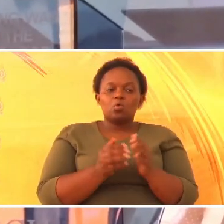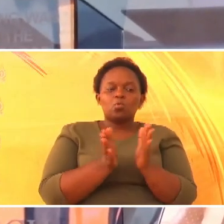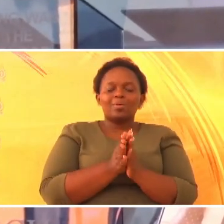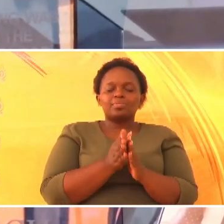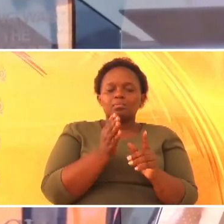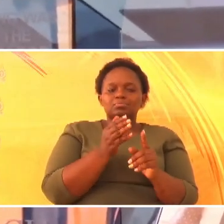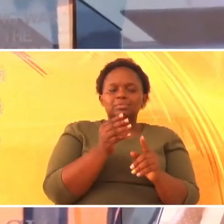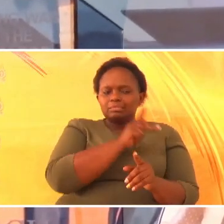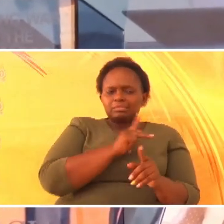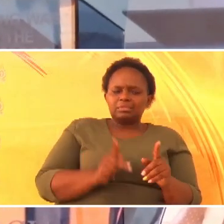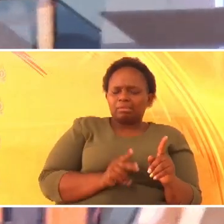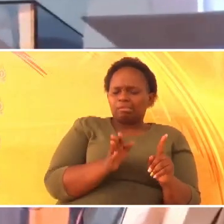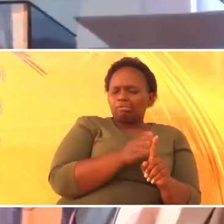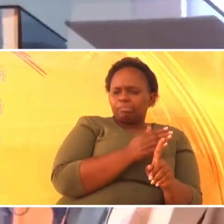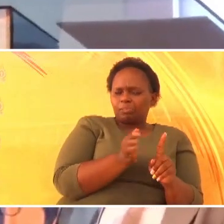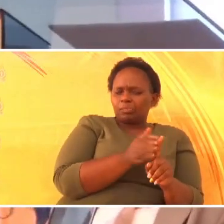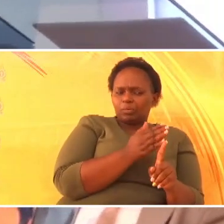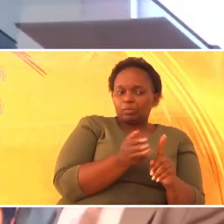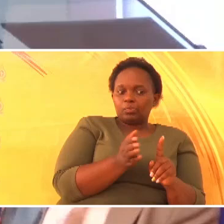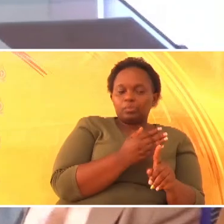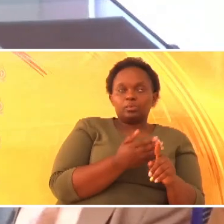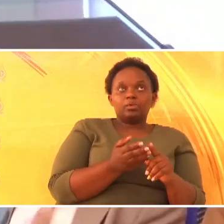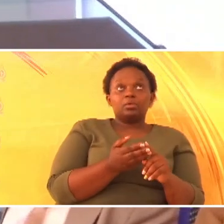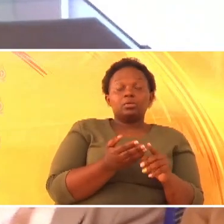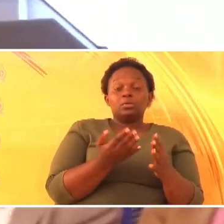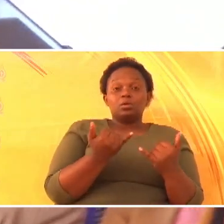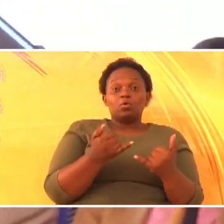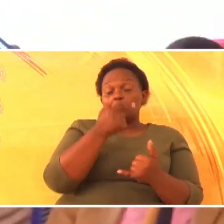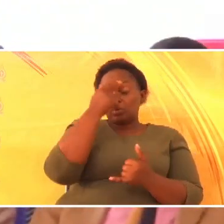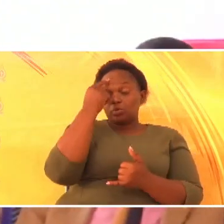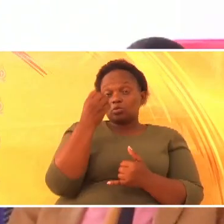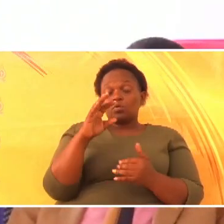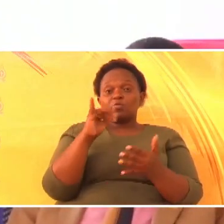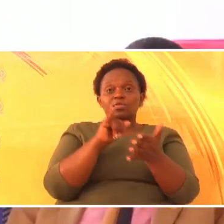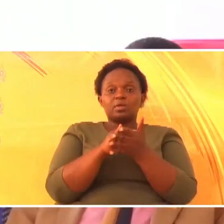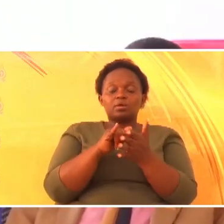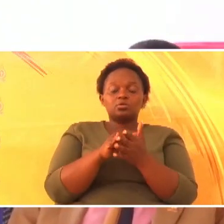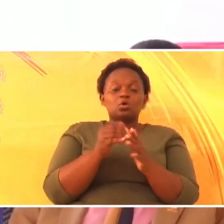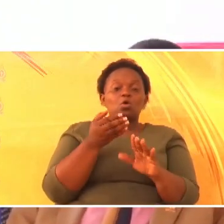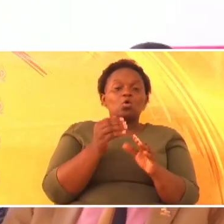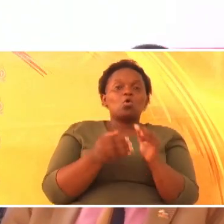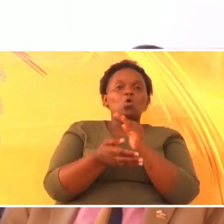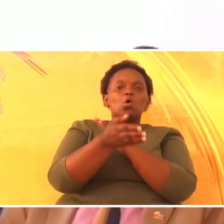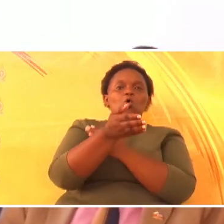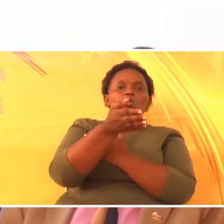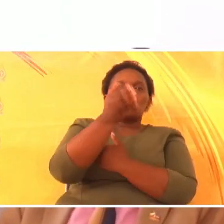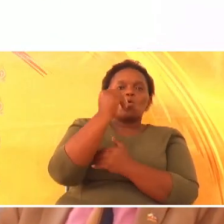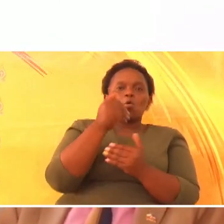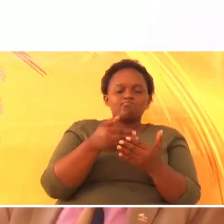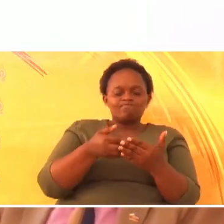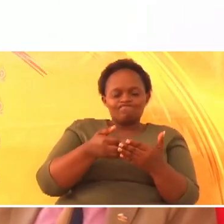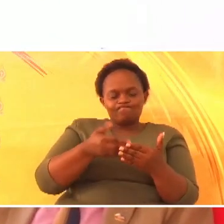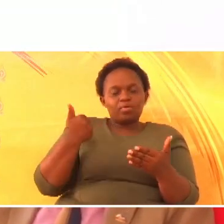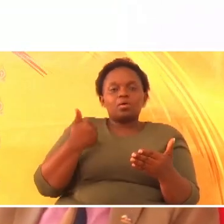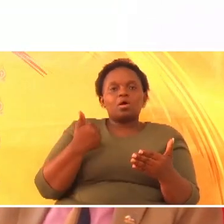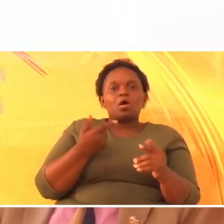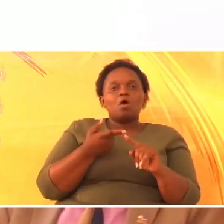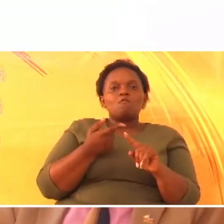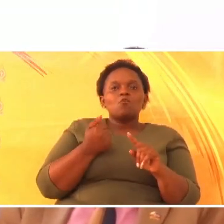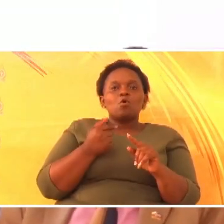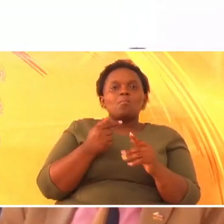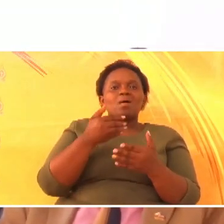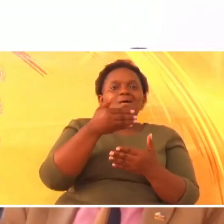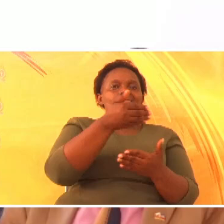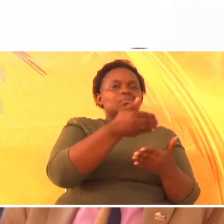meambiwa na mfaume. Na kwa sababu ya jabo hilo, mungu wakamtoa, kwenye list ya washindi,